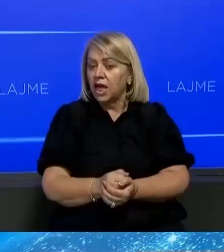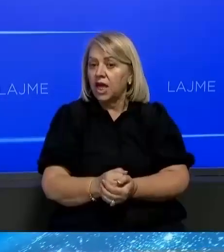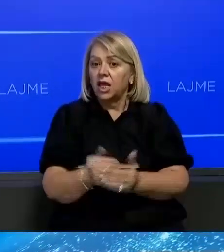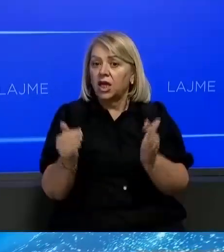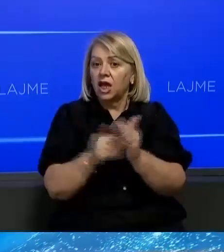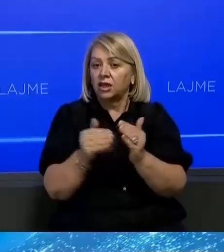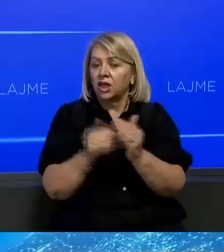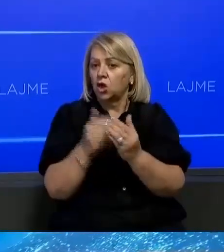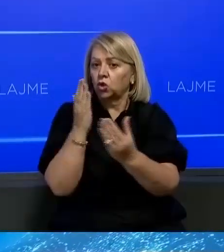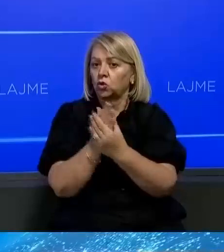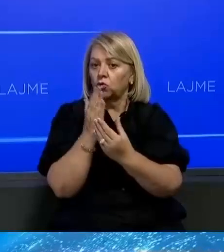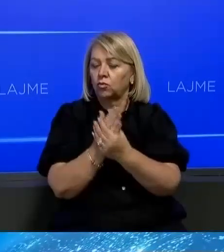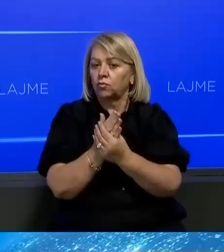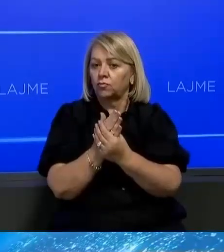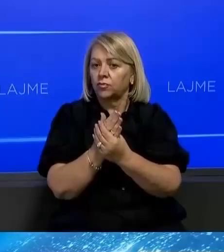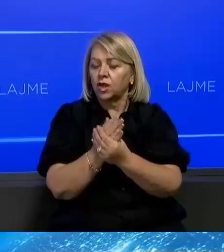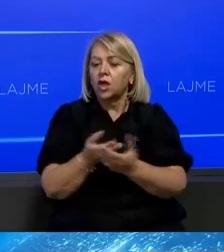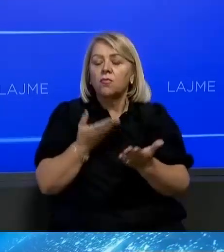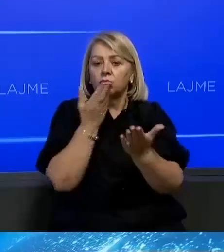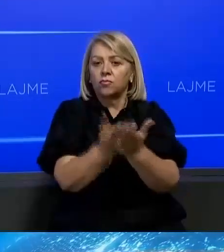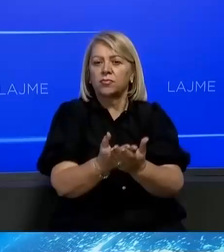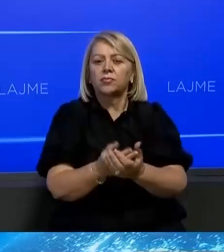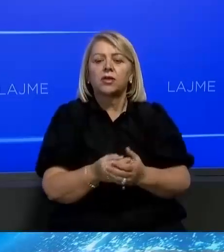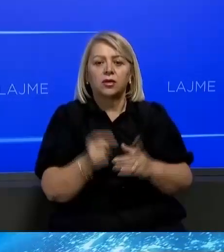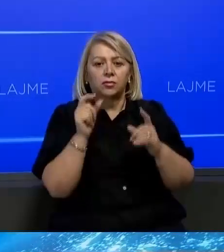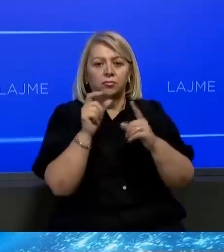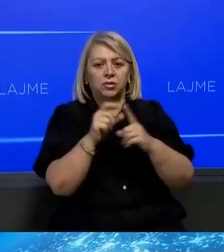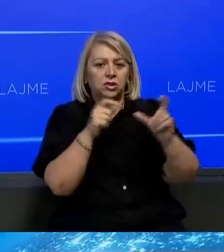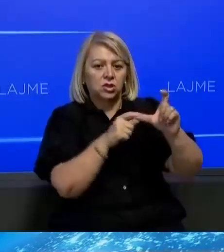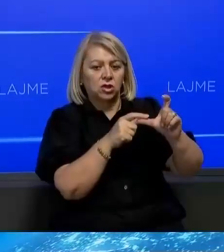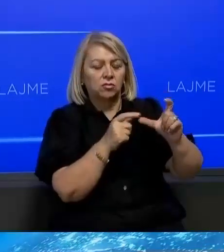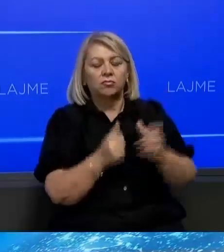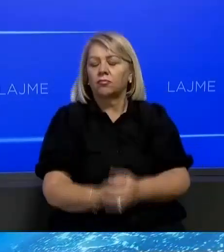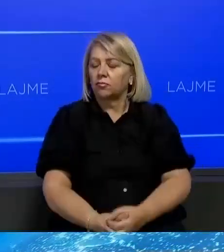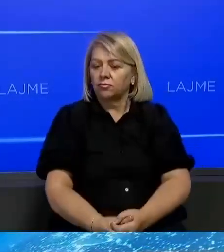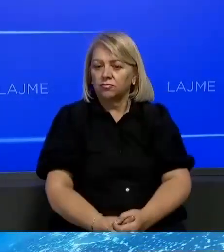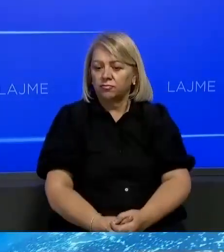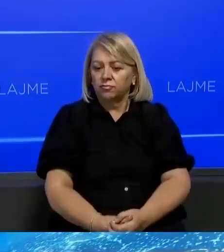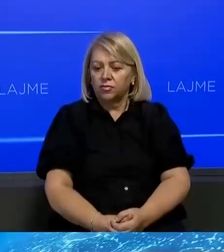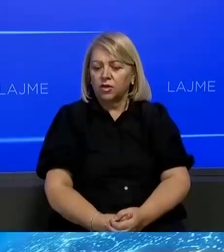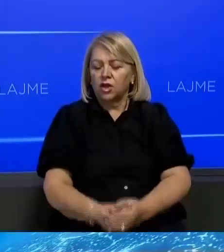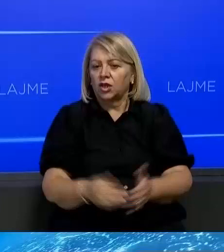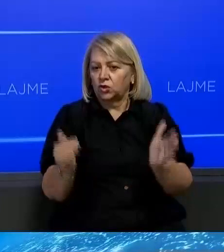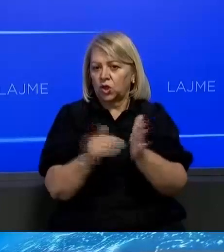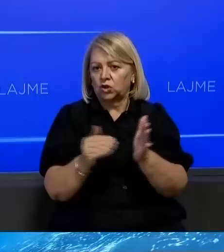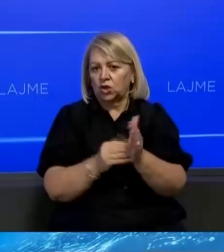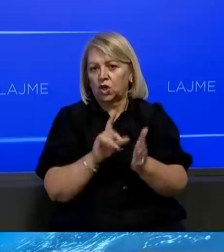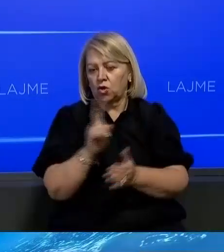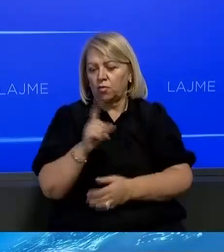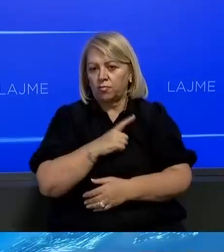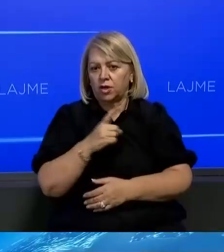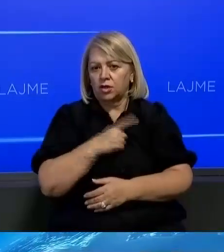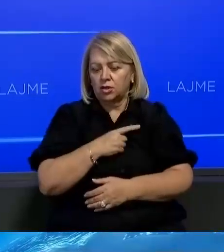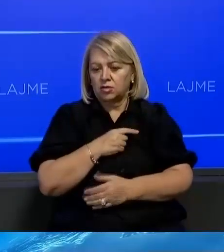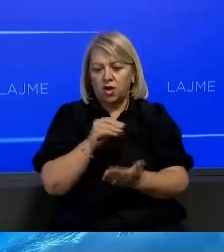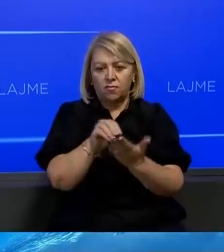ende rezoluta e propozuar nga partia socialista atje? Jo, blertë, ndaj nuk ka kaluar, pridhe të përfundoj